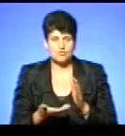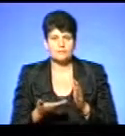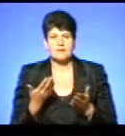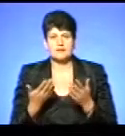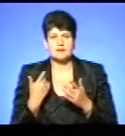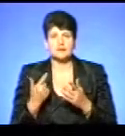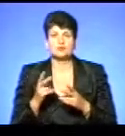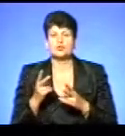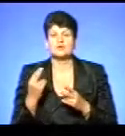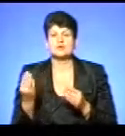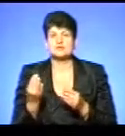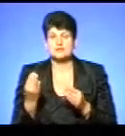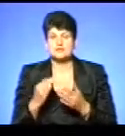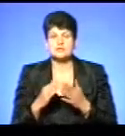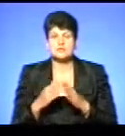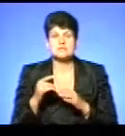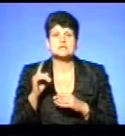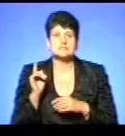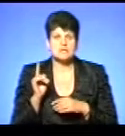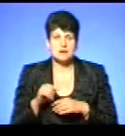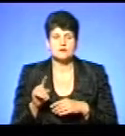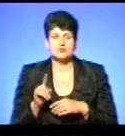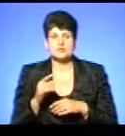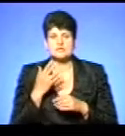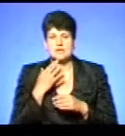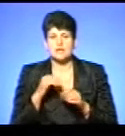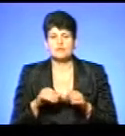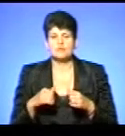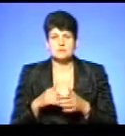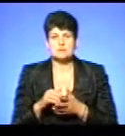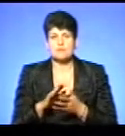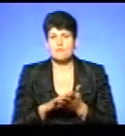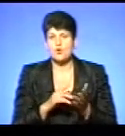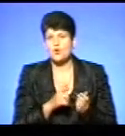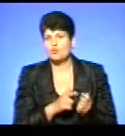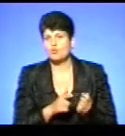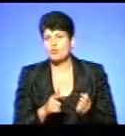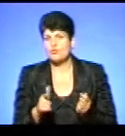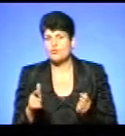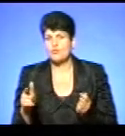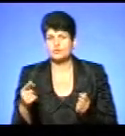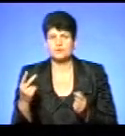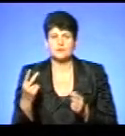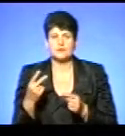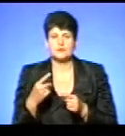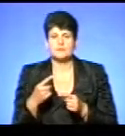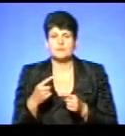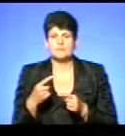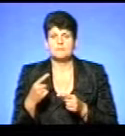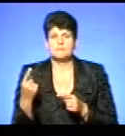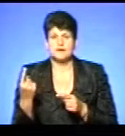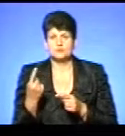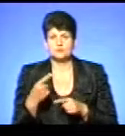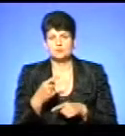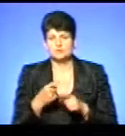знову таки, хто цікався ситуацією знає, що Національна комісія впродовж другої половини 2017 року, першої